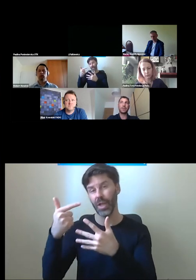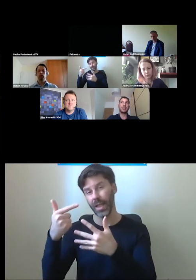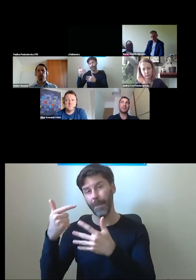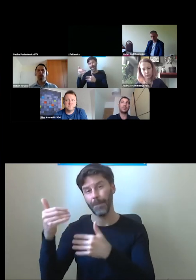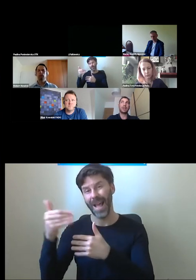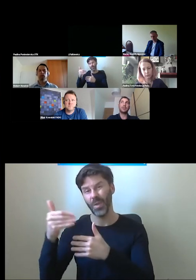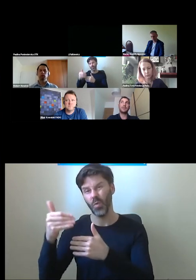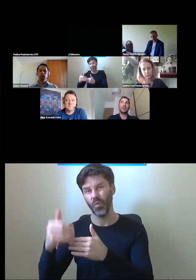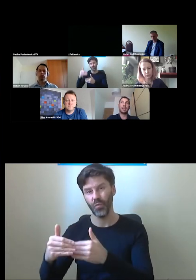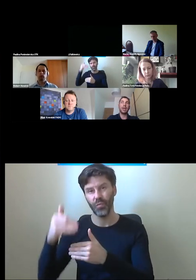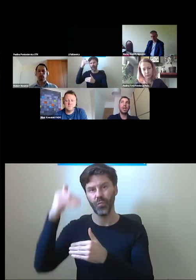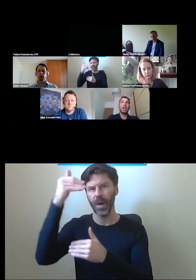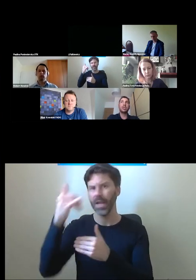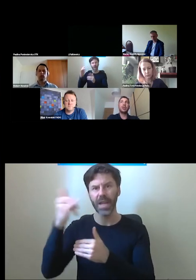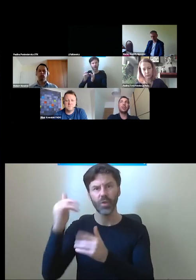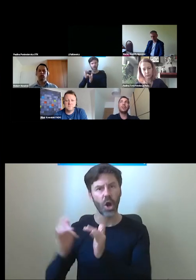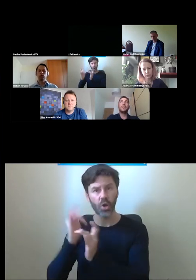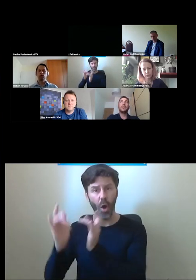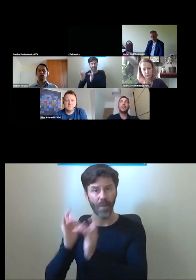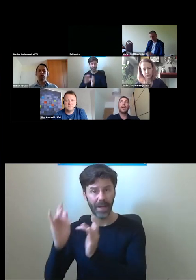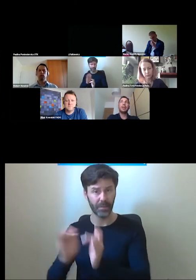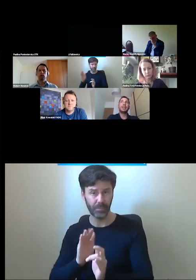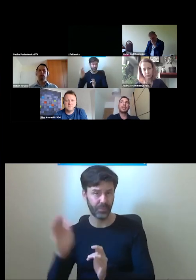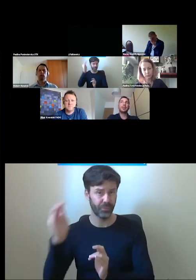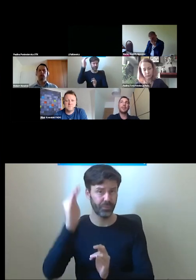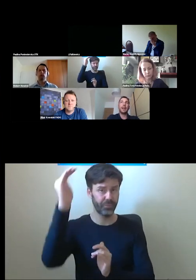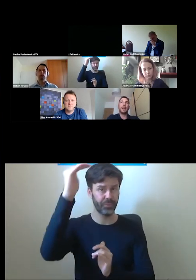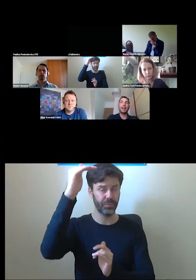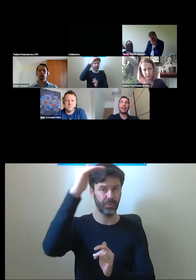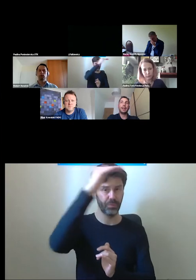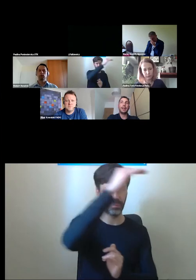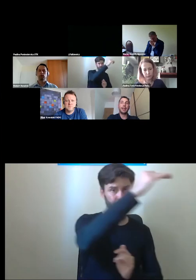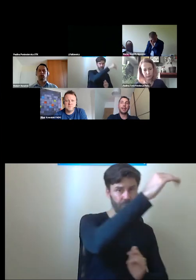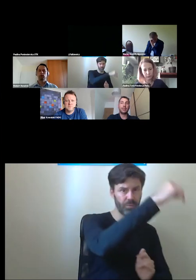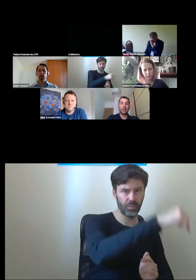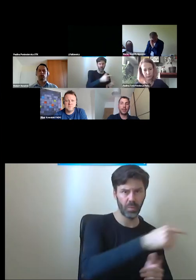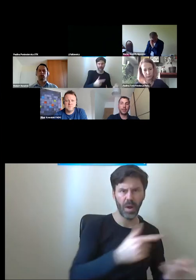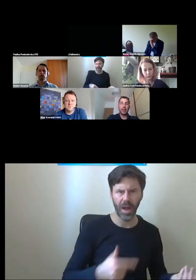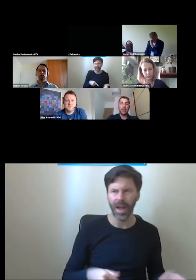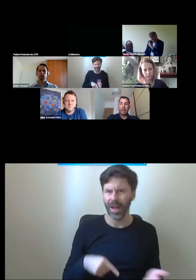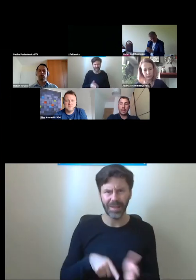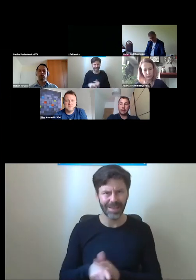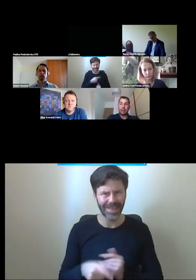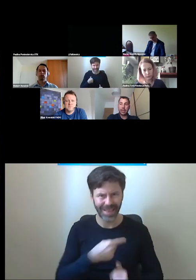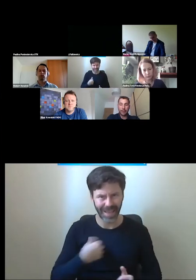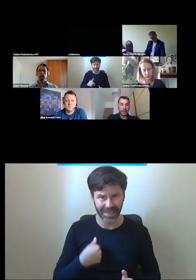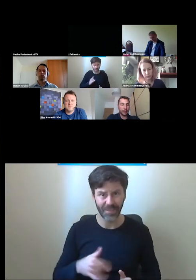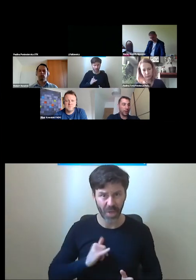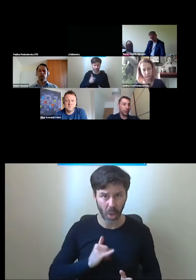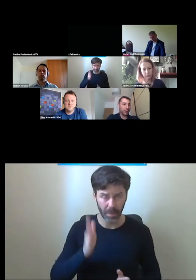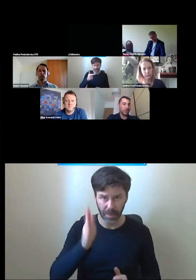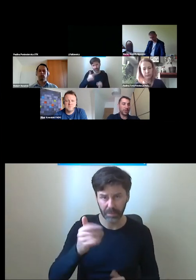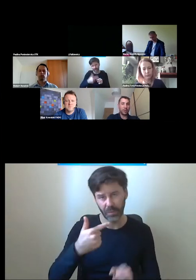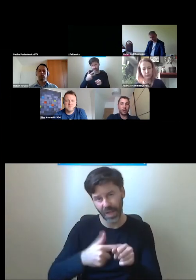rowerzystów jeszcze przez takie rozwiązania, czy to w ogóle jest akceptowalne dla nas w takiej perspektywie? Ja jestem